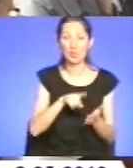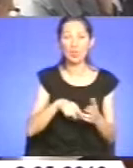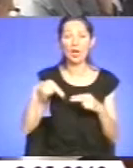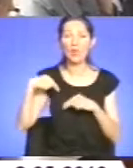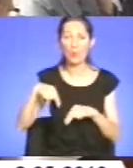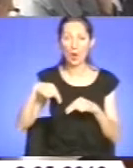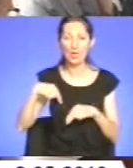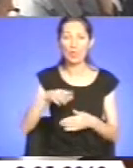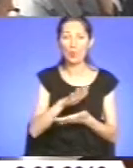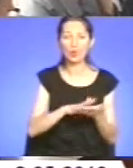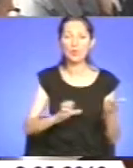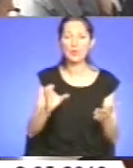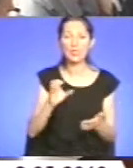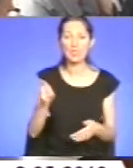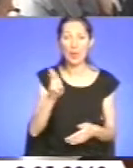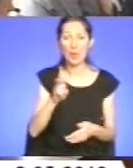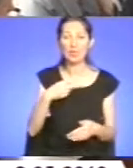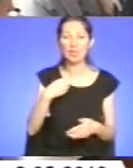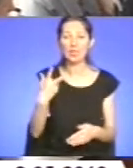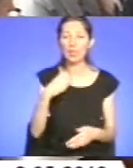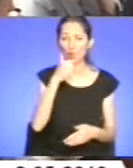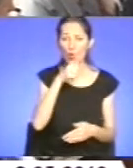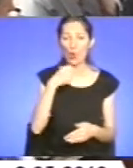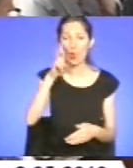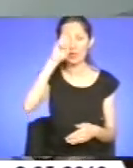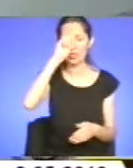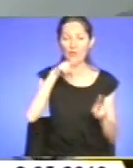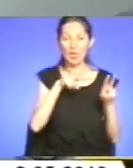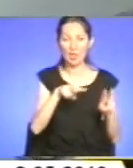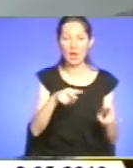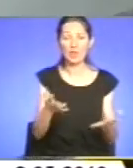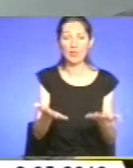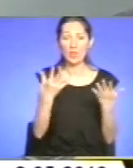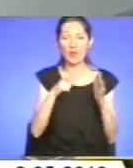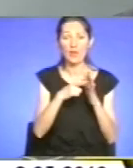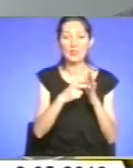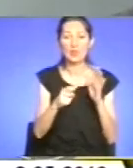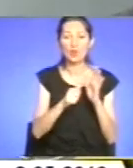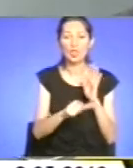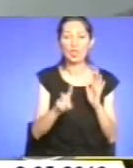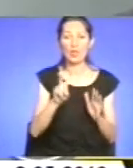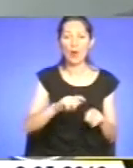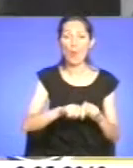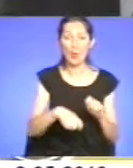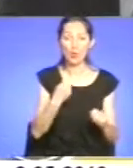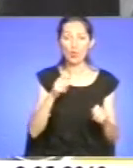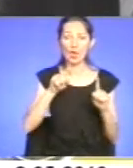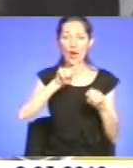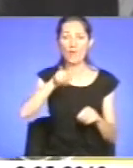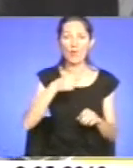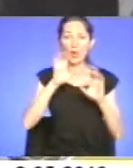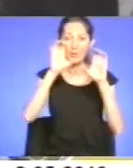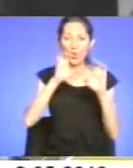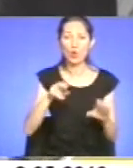Упродовж січня-березня 2013 року державний нагляд виявив 862 порушення вимог законодавства про